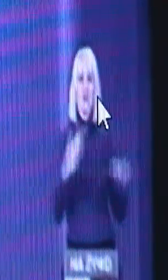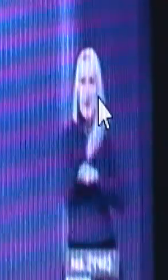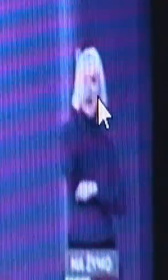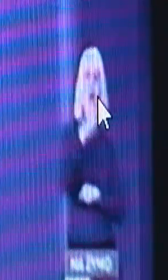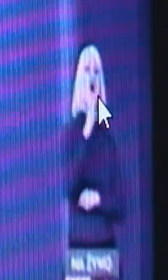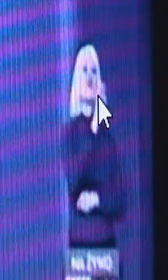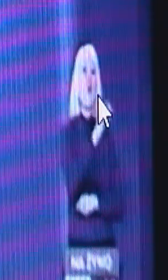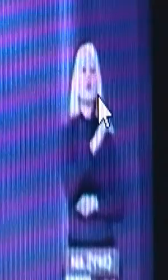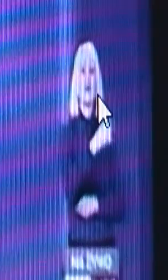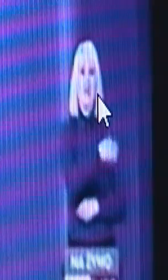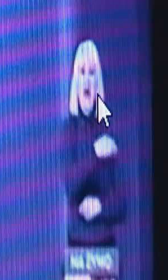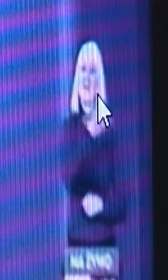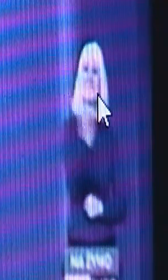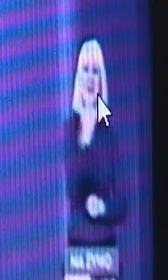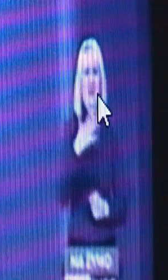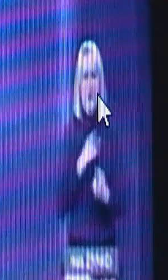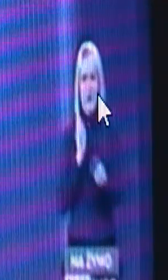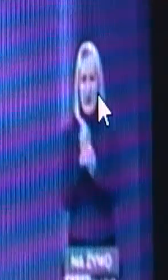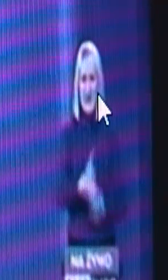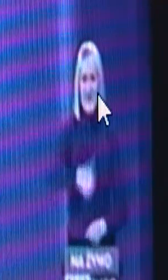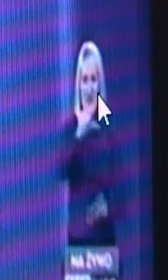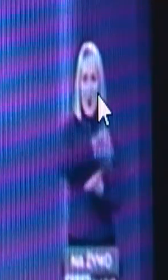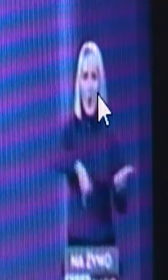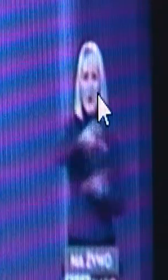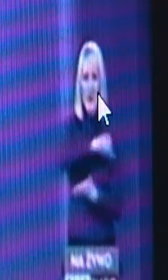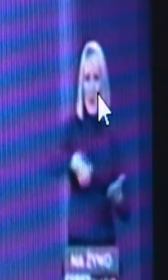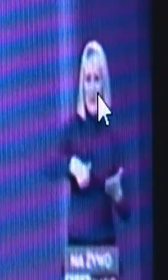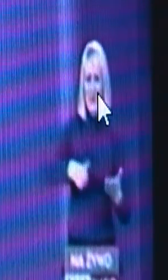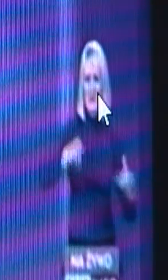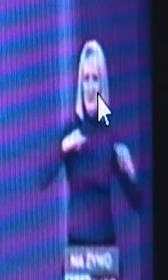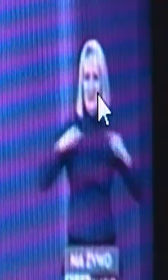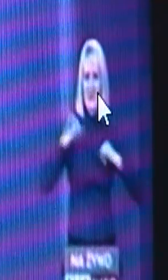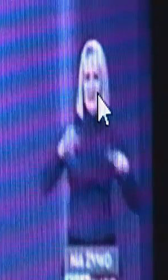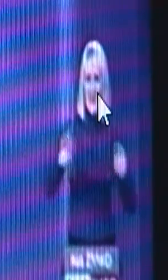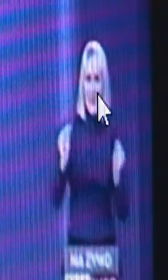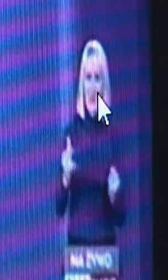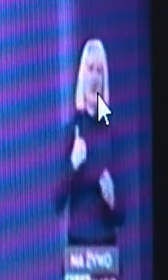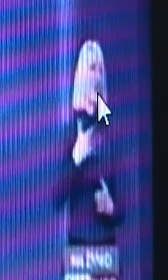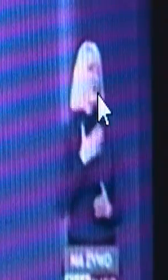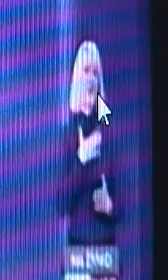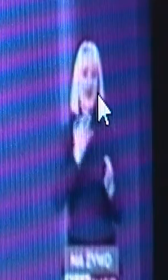czas wojny, a obligatoryjnie staje się w razie wojny.